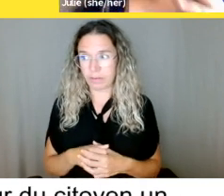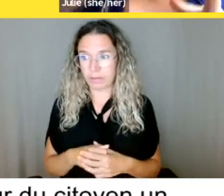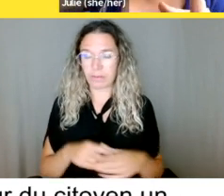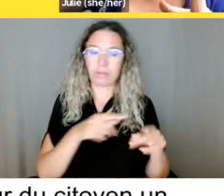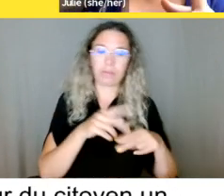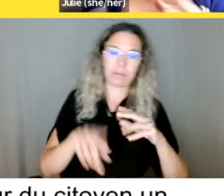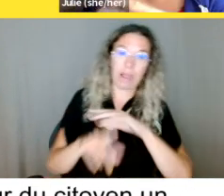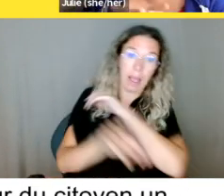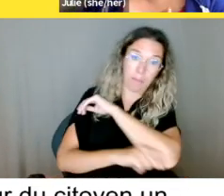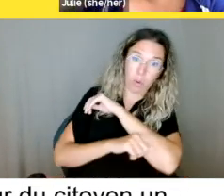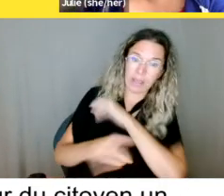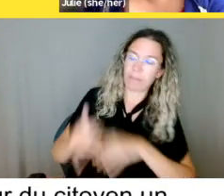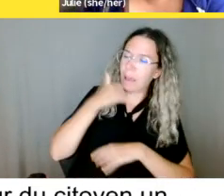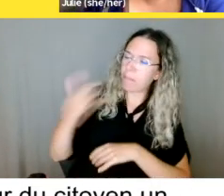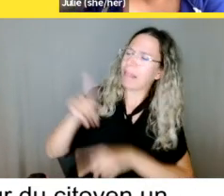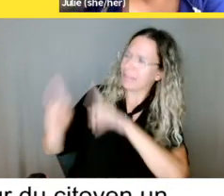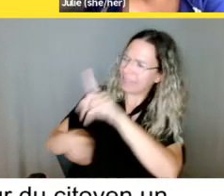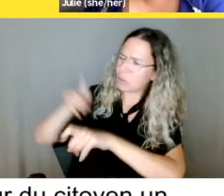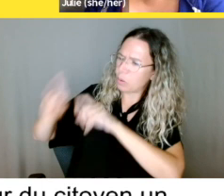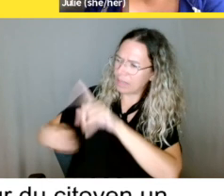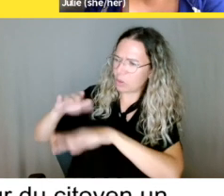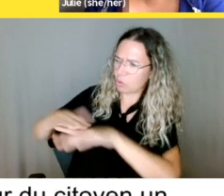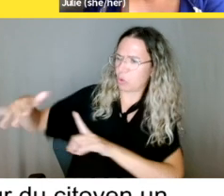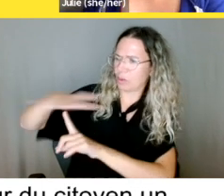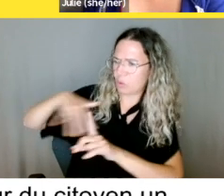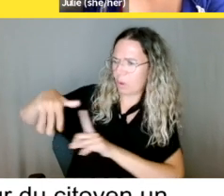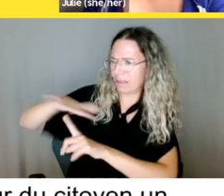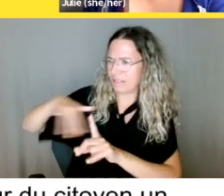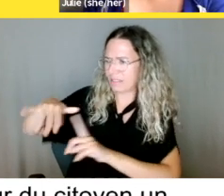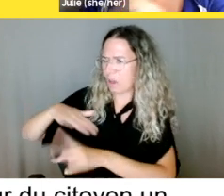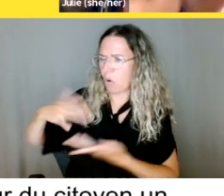toutes les informations. Vous vous demandez si jamais vous avez de la preuve.